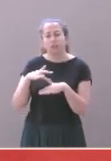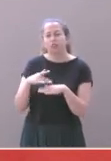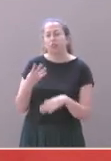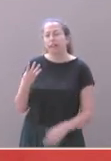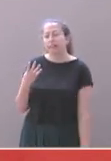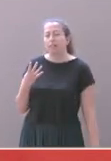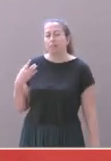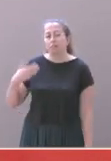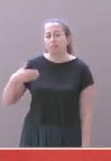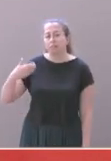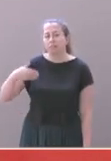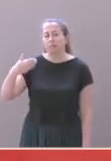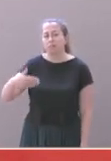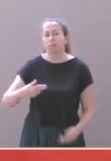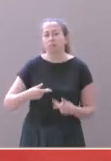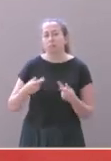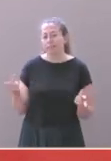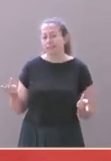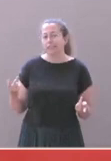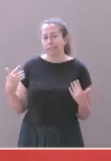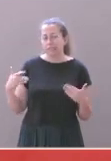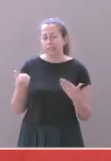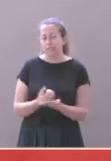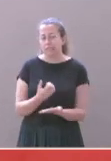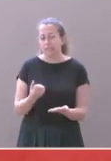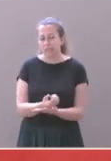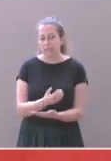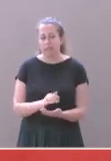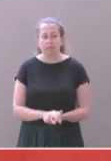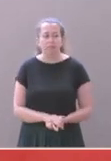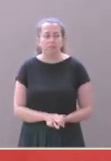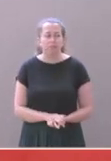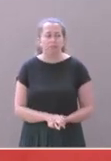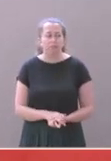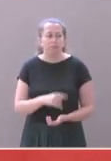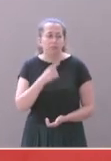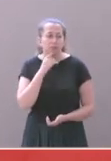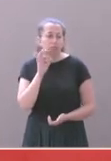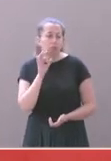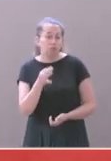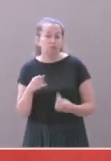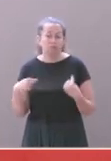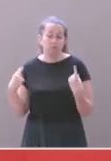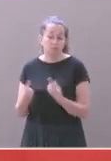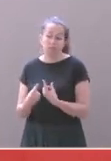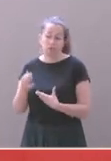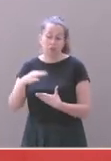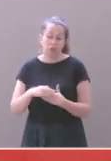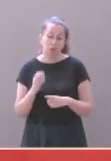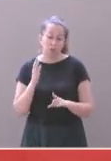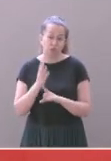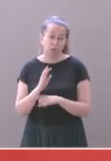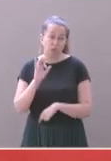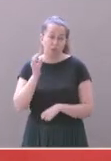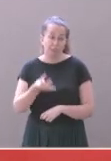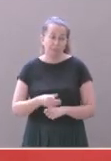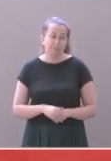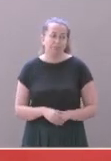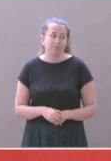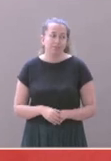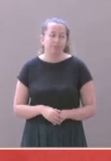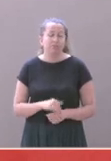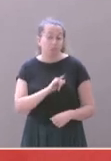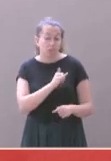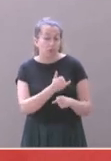et qui a amené toutes les forces politiques de ma majorité à voter pour ce projet. D'abord, c'est faux